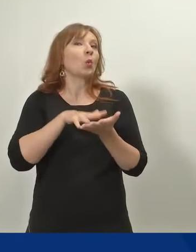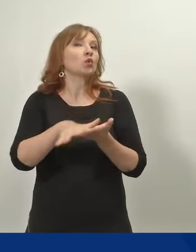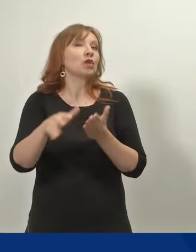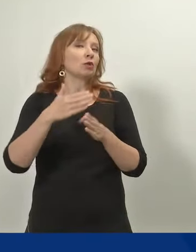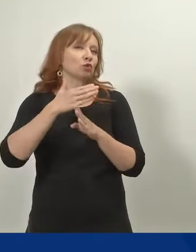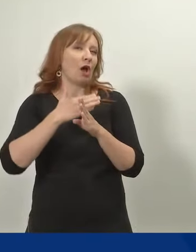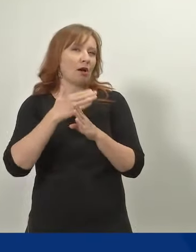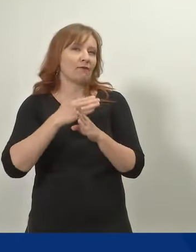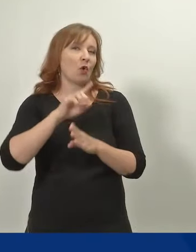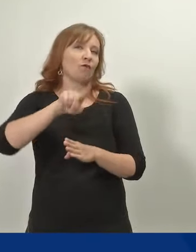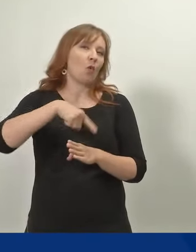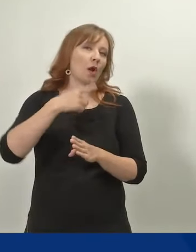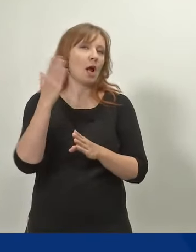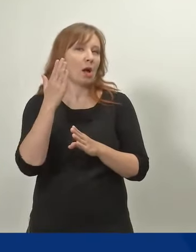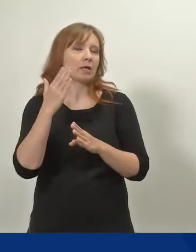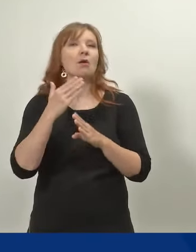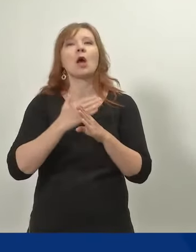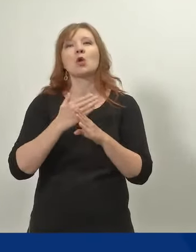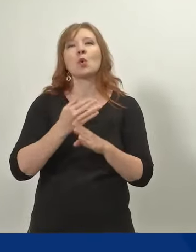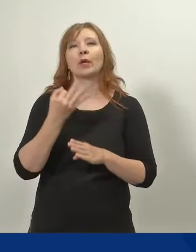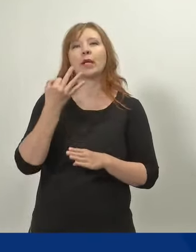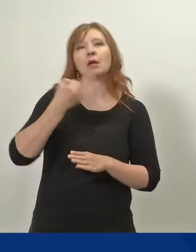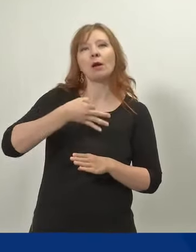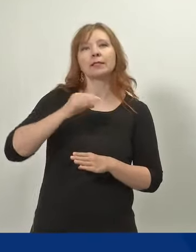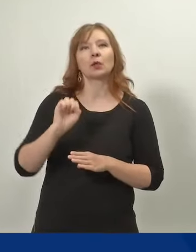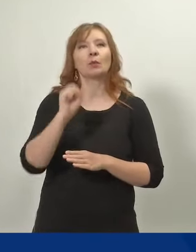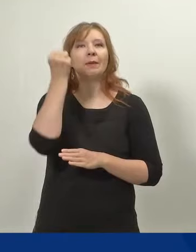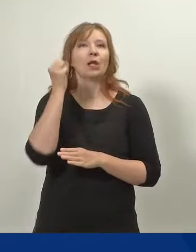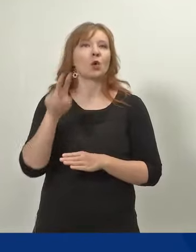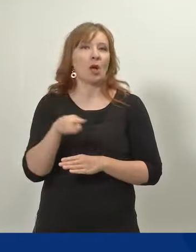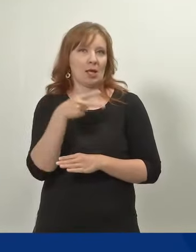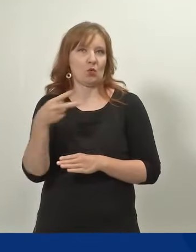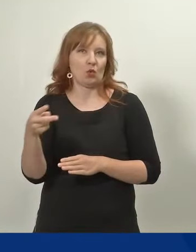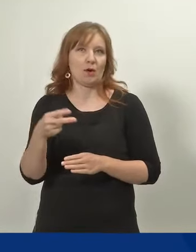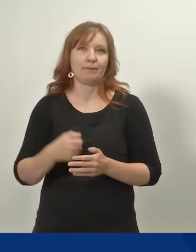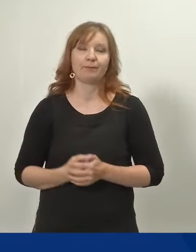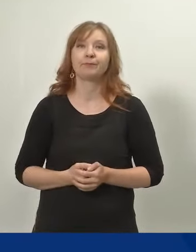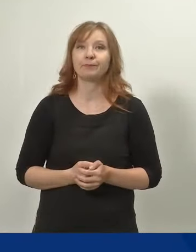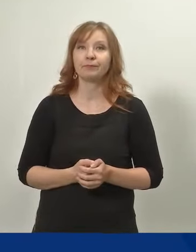vuositasolla noin 80 miljoonaa euroa.